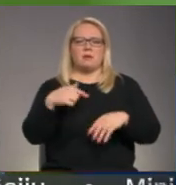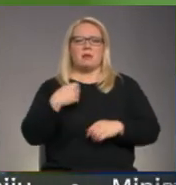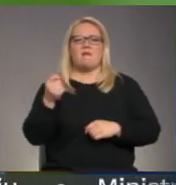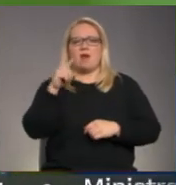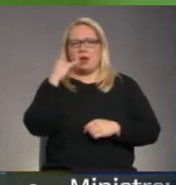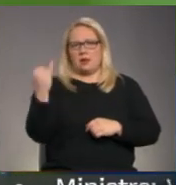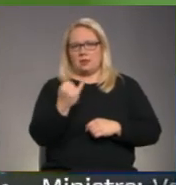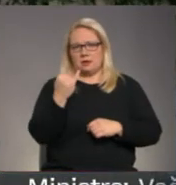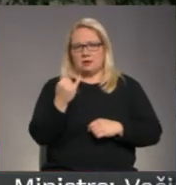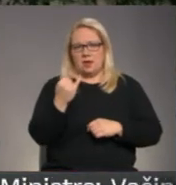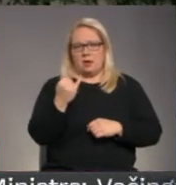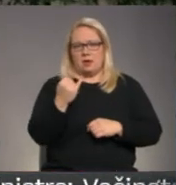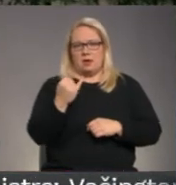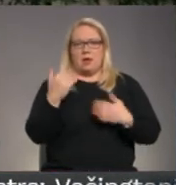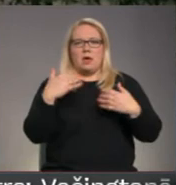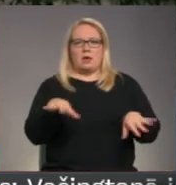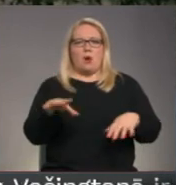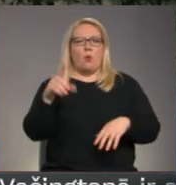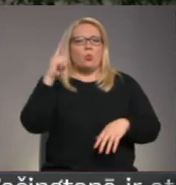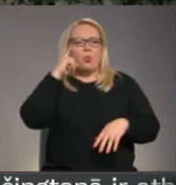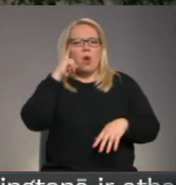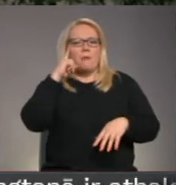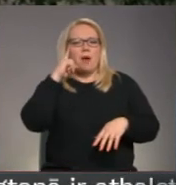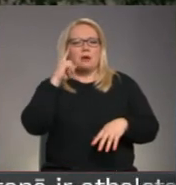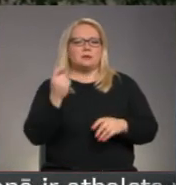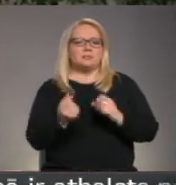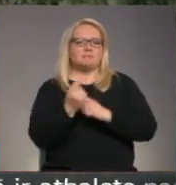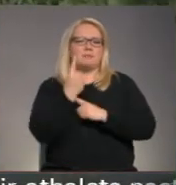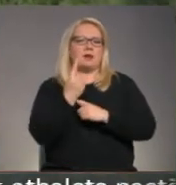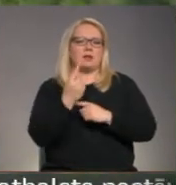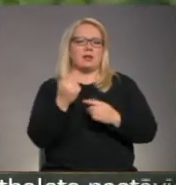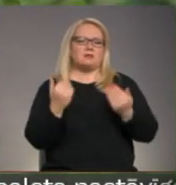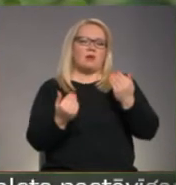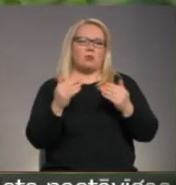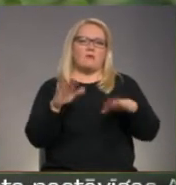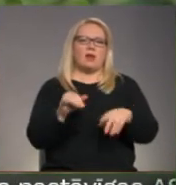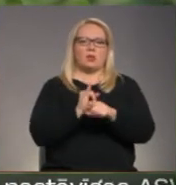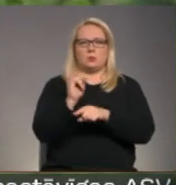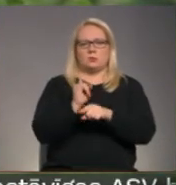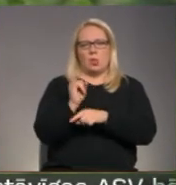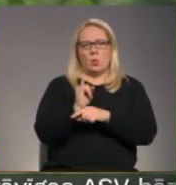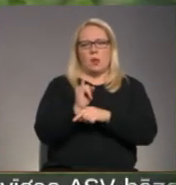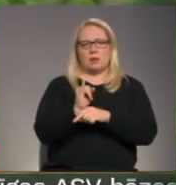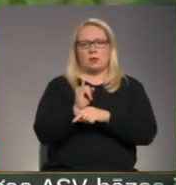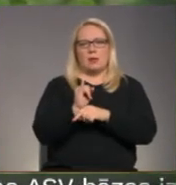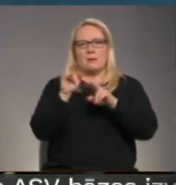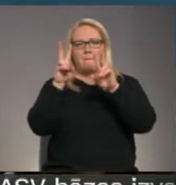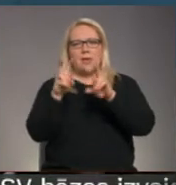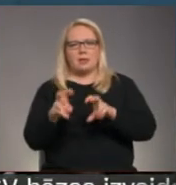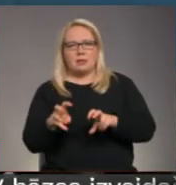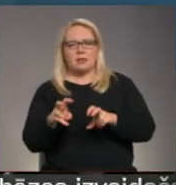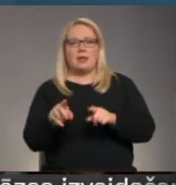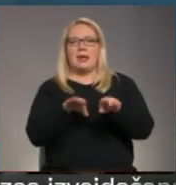ieinteresēja. Jau domas sāka parādīties, ka varbūt varētu ceļot pētīts.